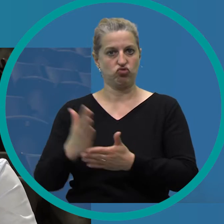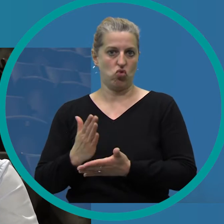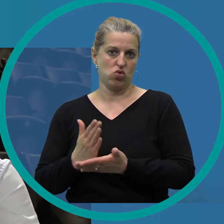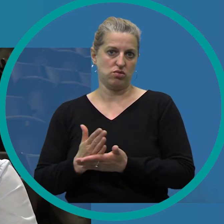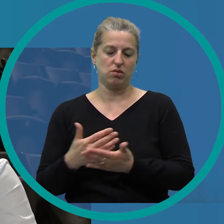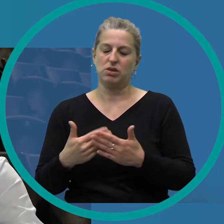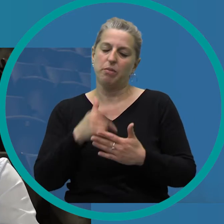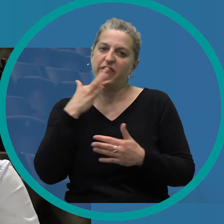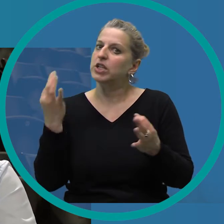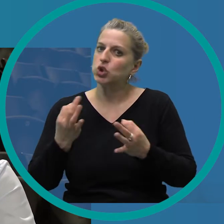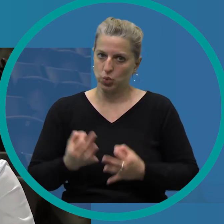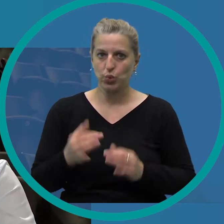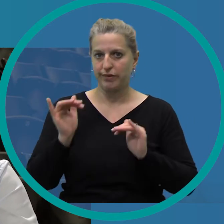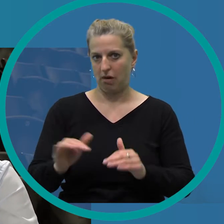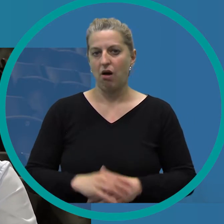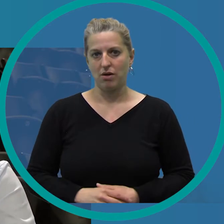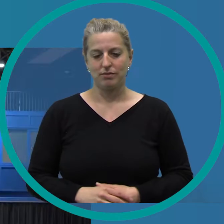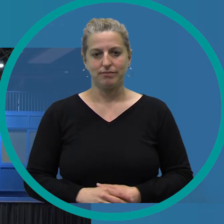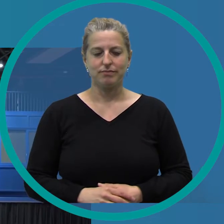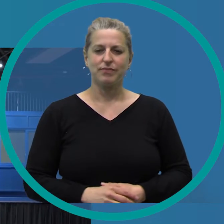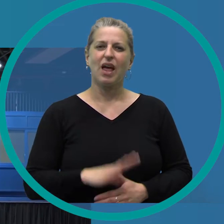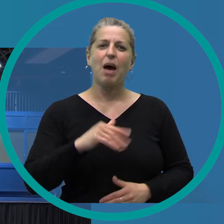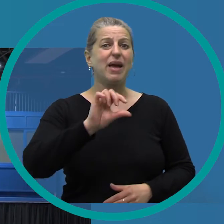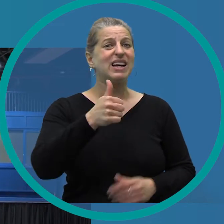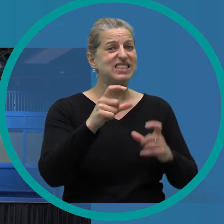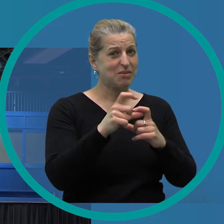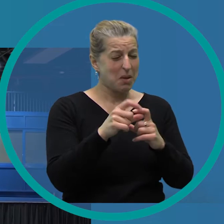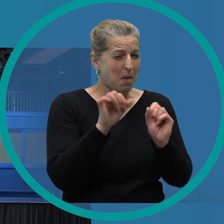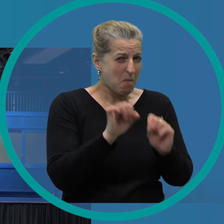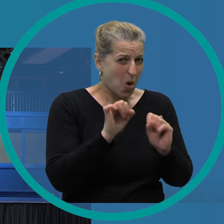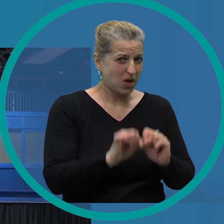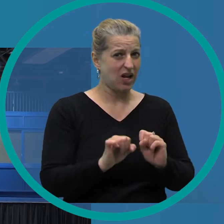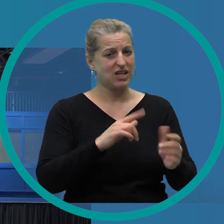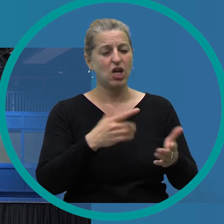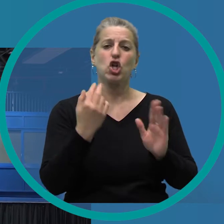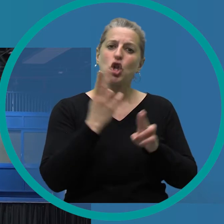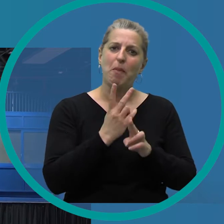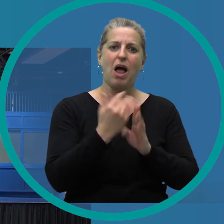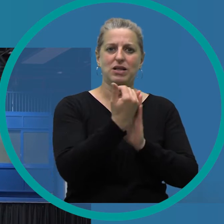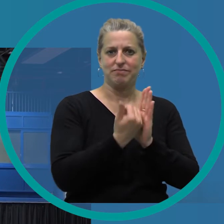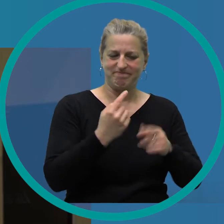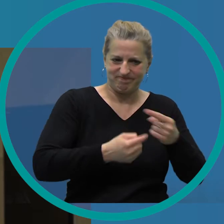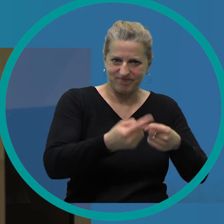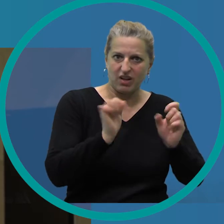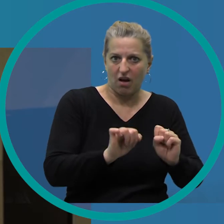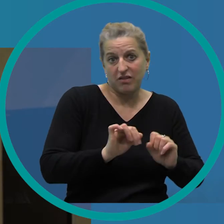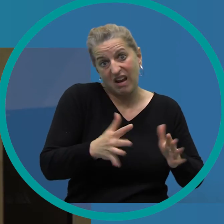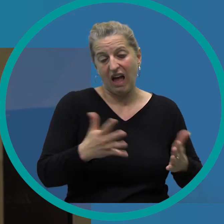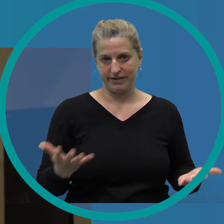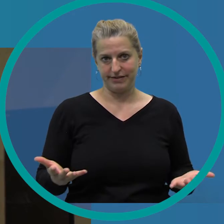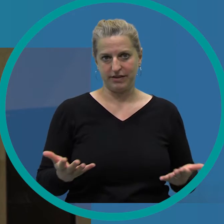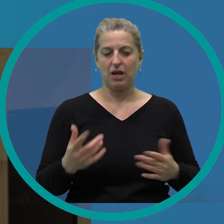Und ja, da gibt es nach wie vor natürlich viel zu tun. Größtens ab 1. September sei eine Wiederaufnahme des Regelbetriebs wieder möglich, so Gütebier.